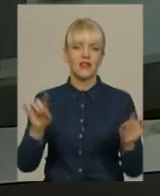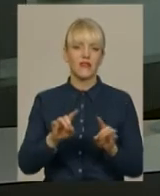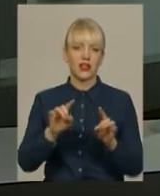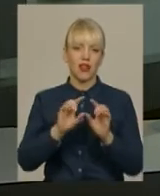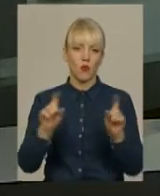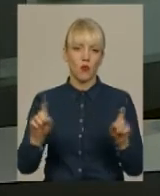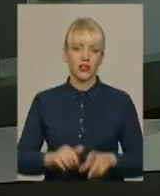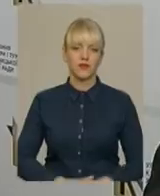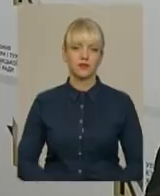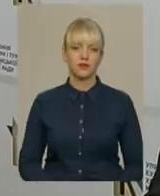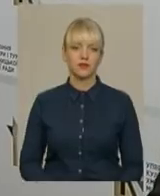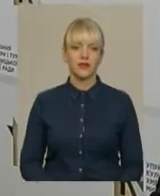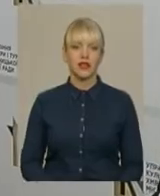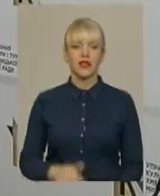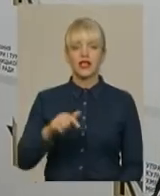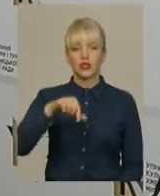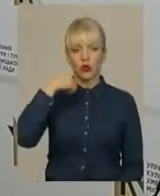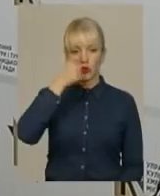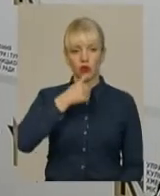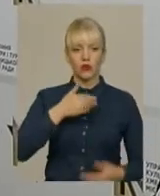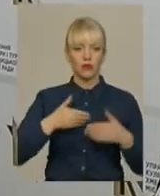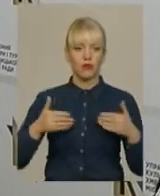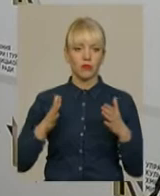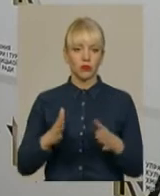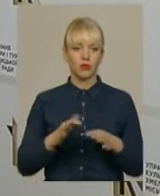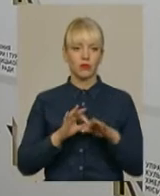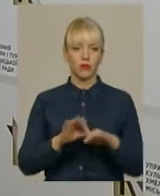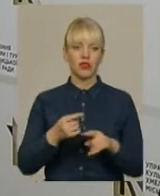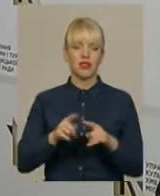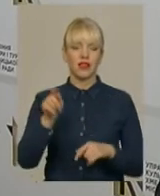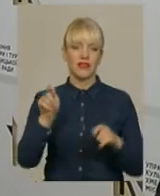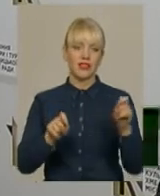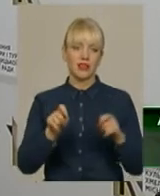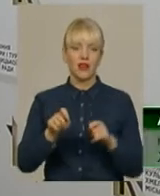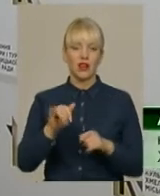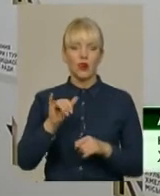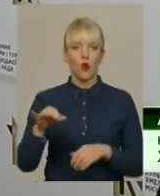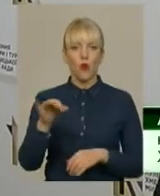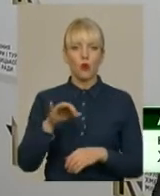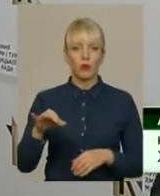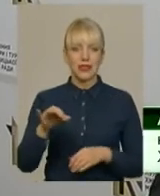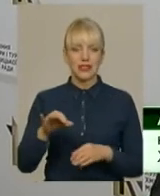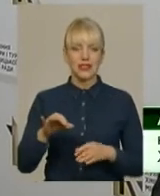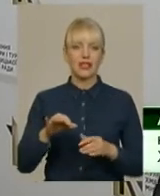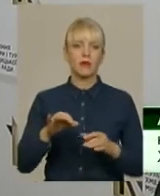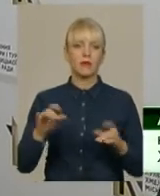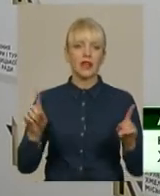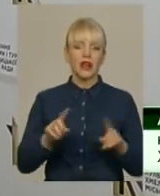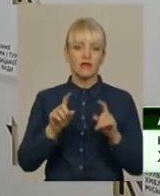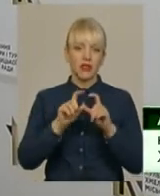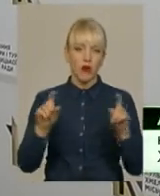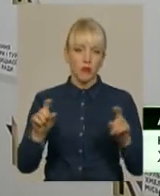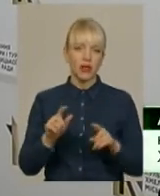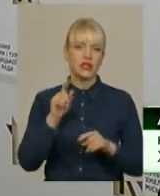вільний». Цього року ми будемо проводити цей фестиваль у обласній філармонії. Серед